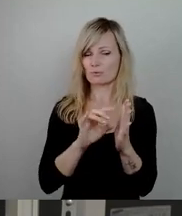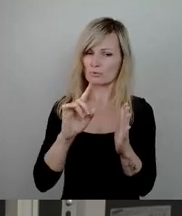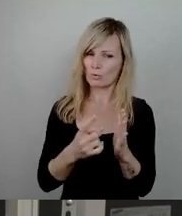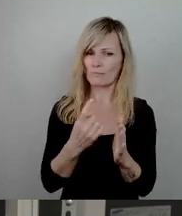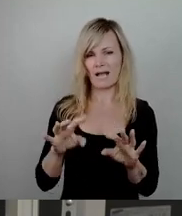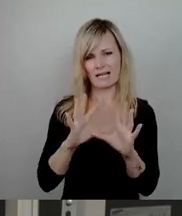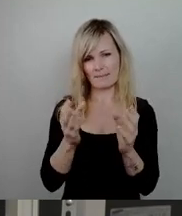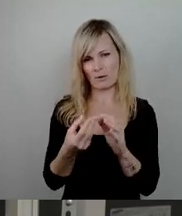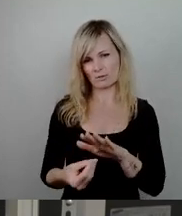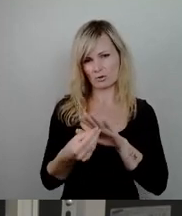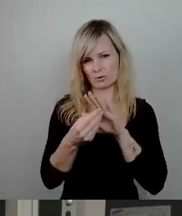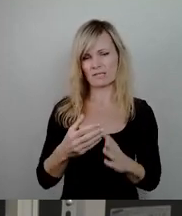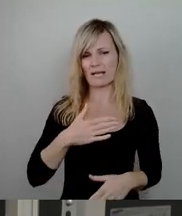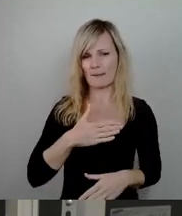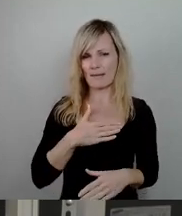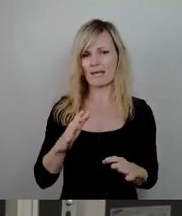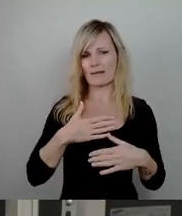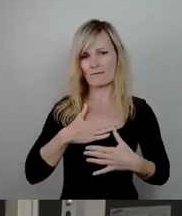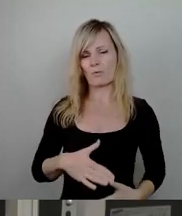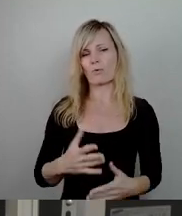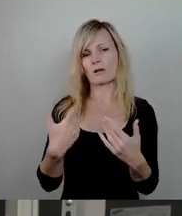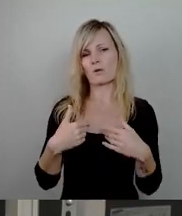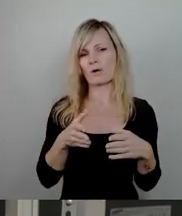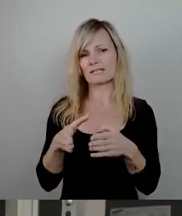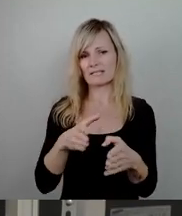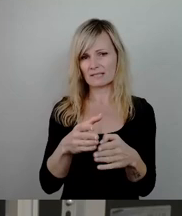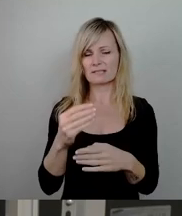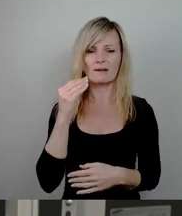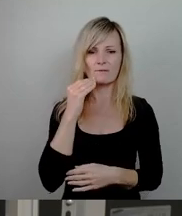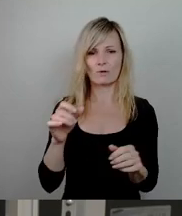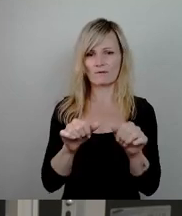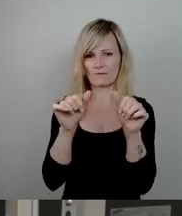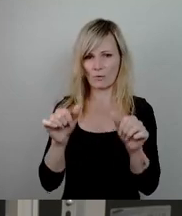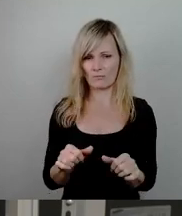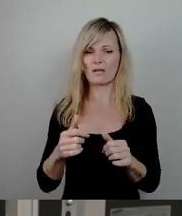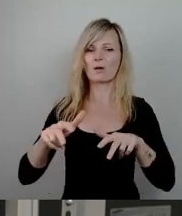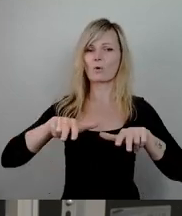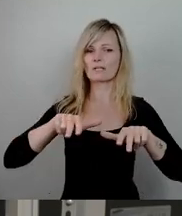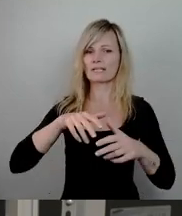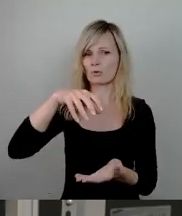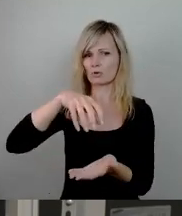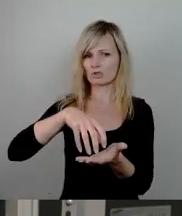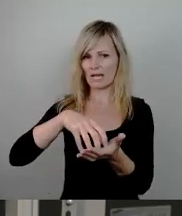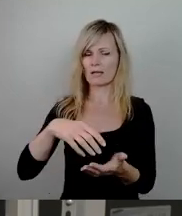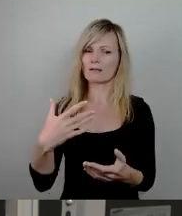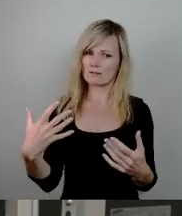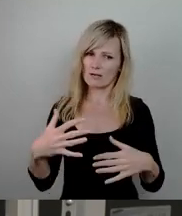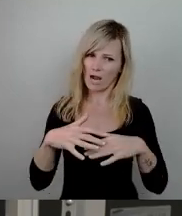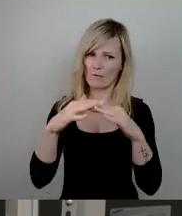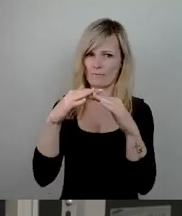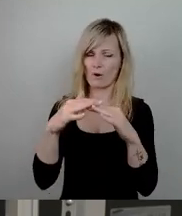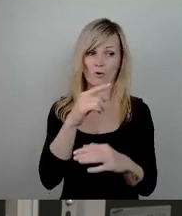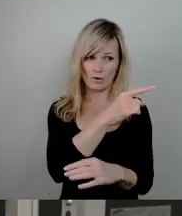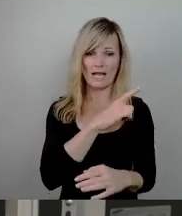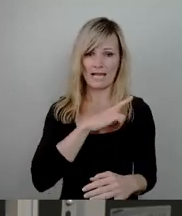gemeinwohlorientierten Wohnformen in Dresden, indem man eine Koordinierungsstelle schafft. Leipzig hat das sehr gut vorgemacht und kann dort